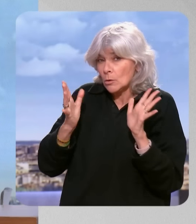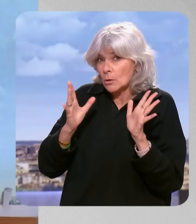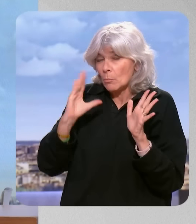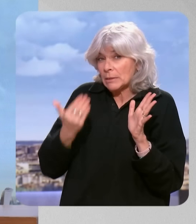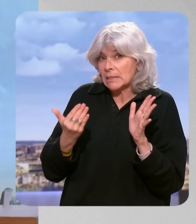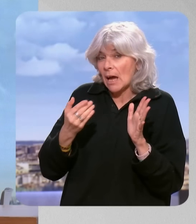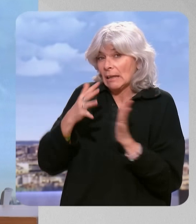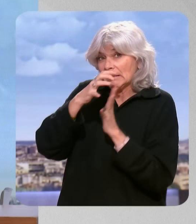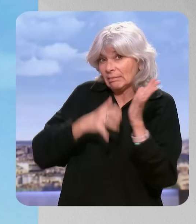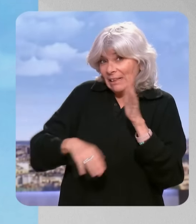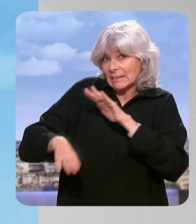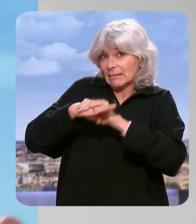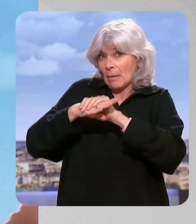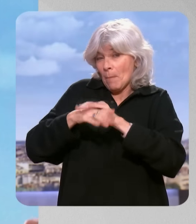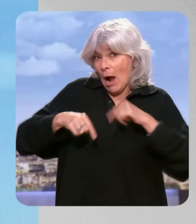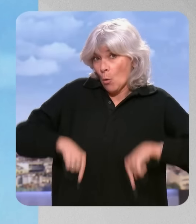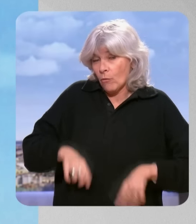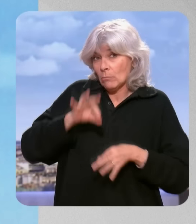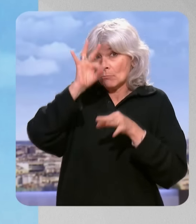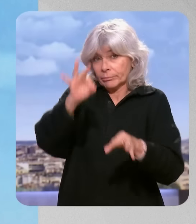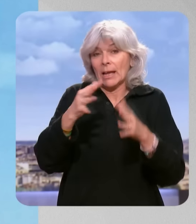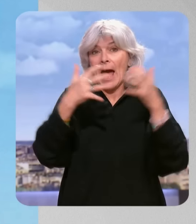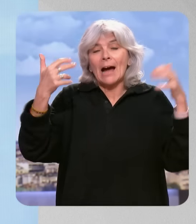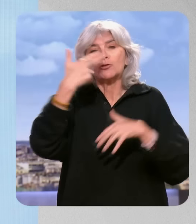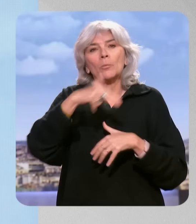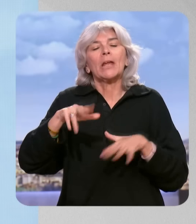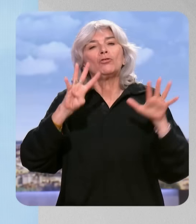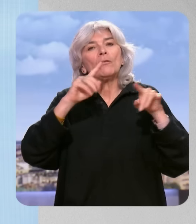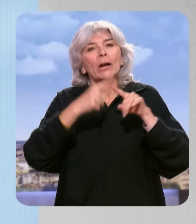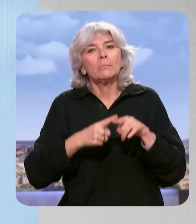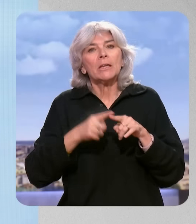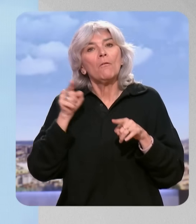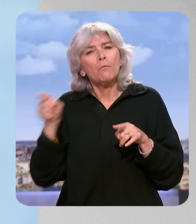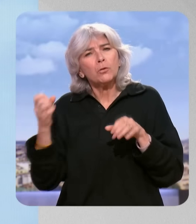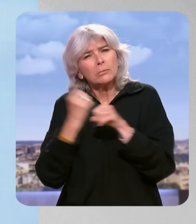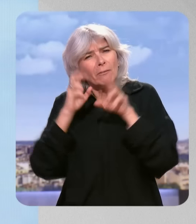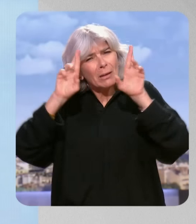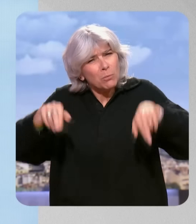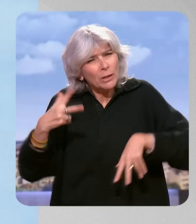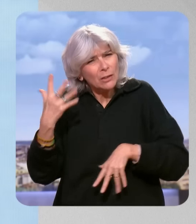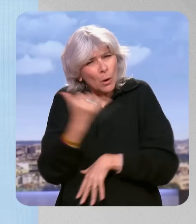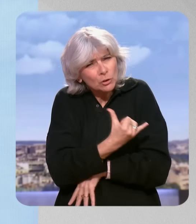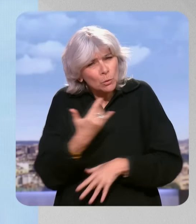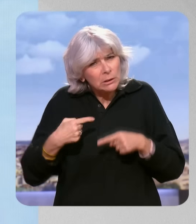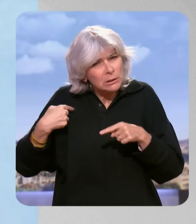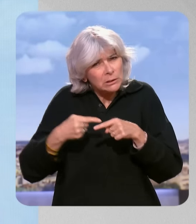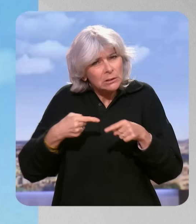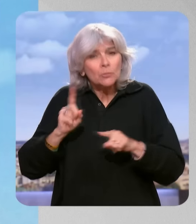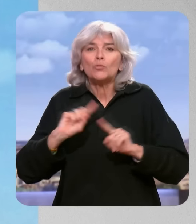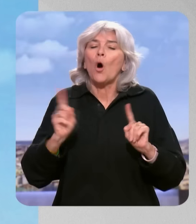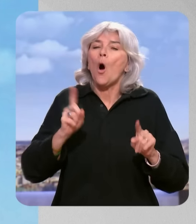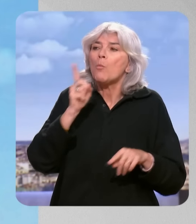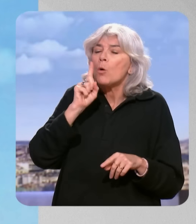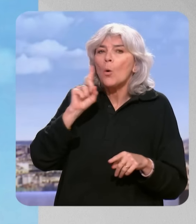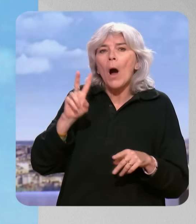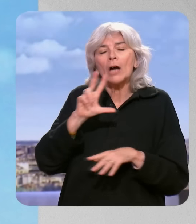cette commission. Donc c'est le texte initial du gouvernement qui va arriver dans l'hémicycle ce soir à 21h30. Donc vous avez travaillé pour rien pendant trois jours ? Non, parce que